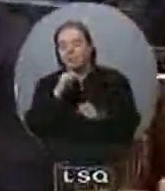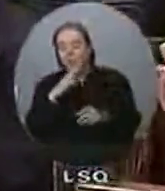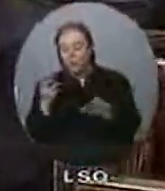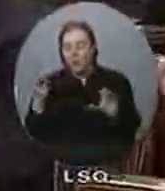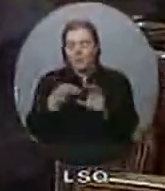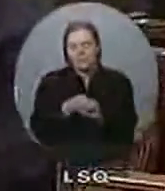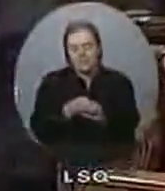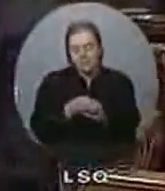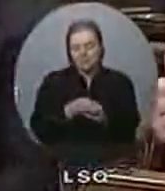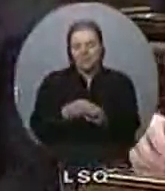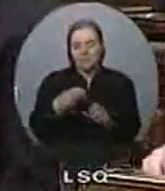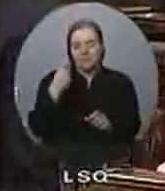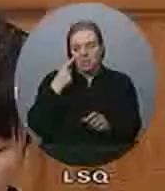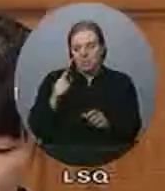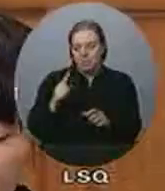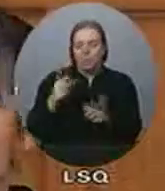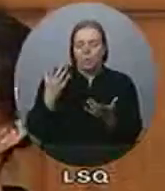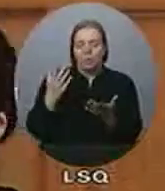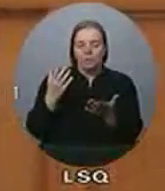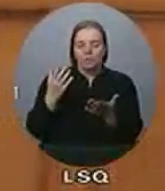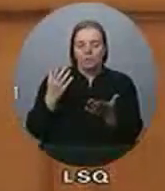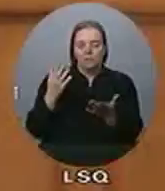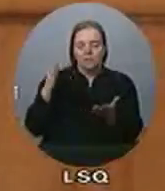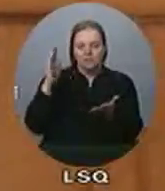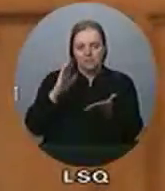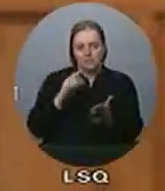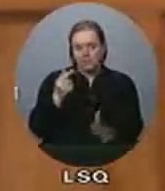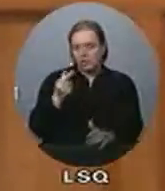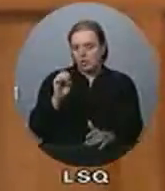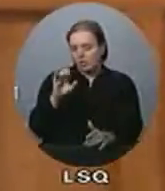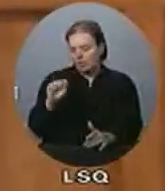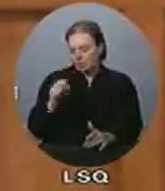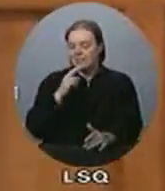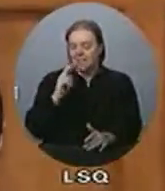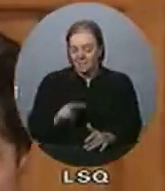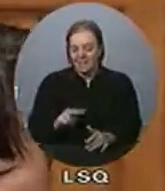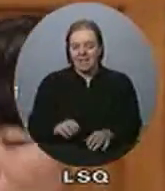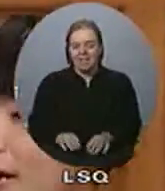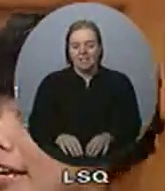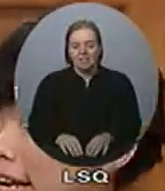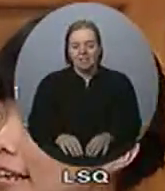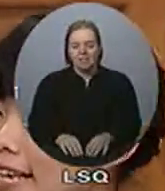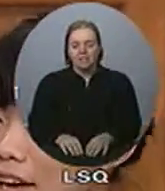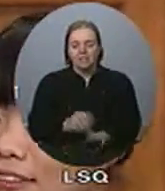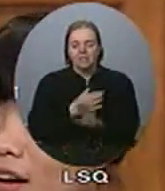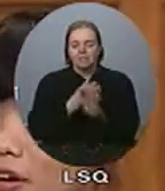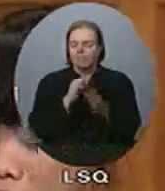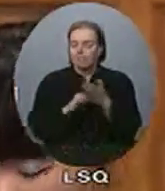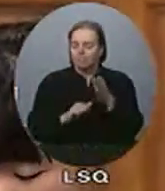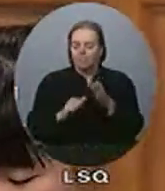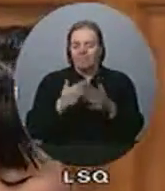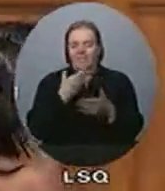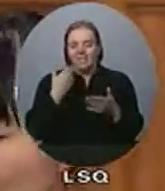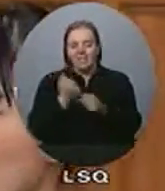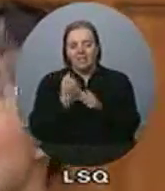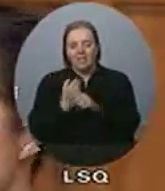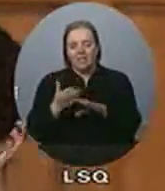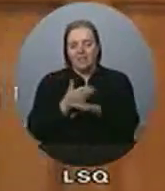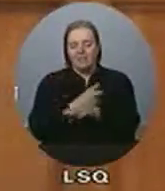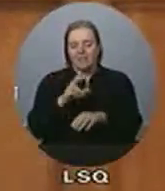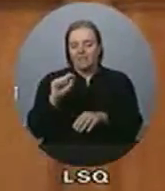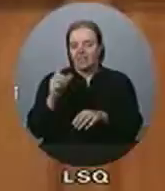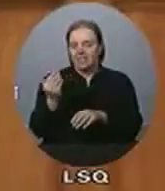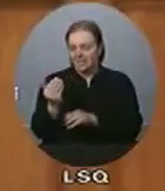réduction des GES soit réelle. de l'ambition. Rien ne sera fait avant 2015 et